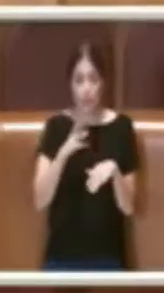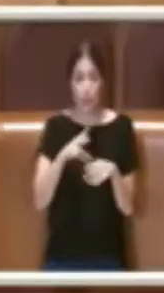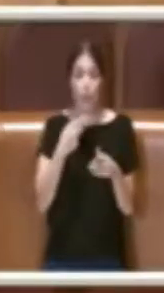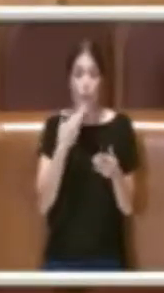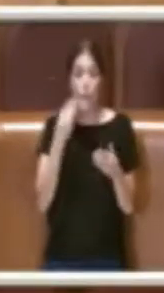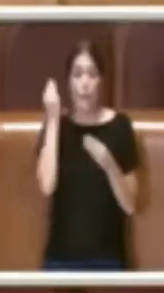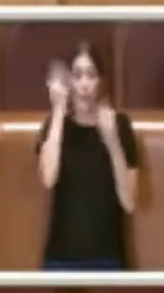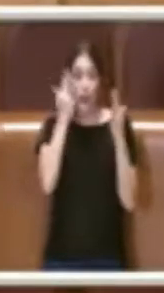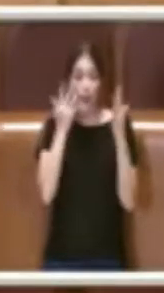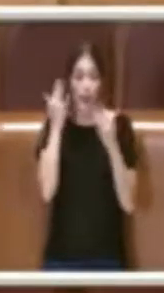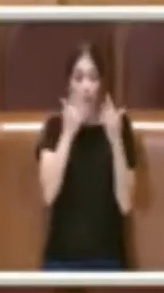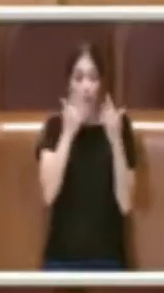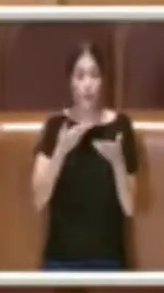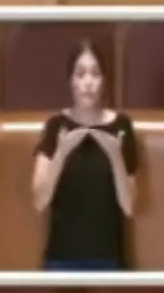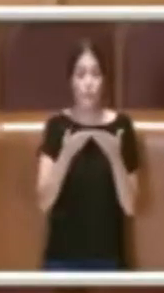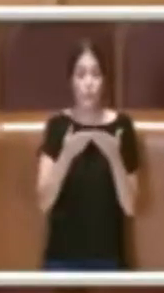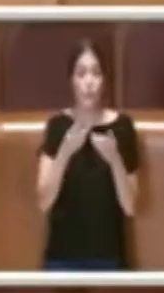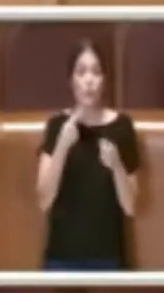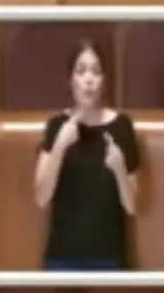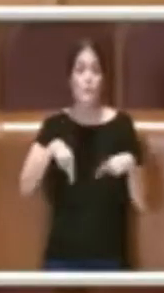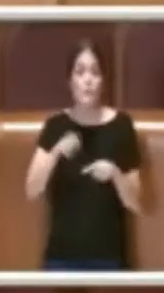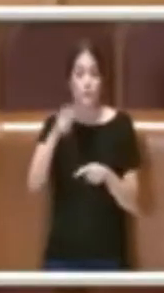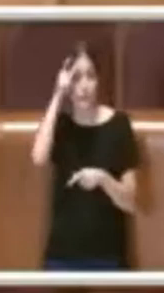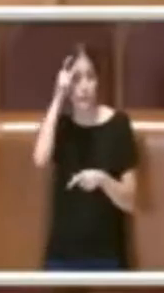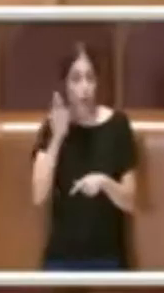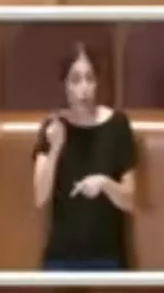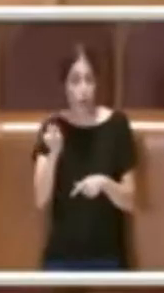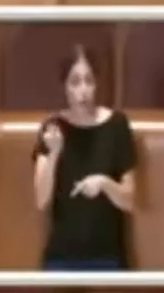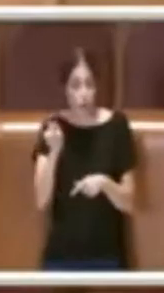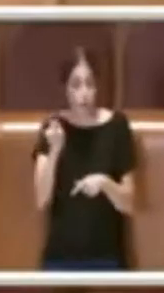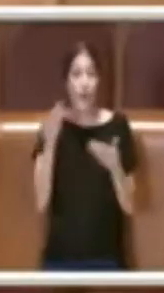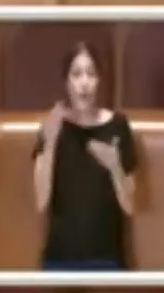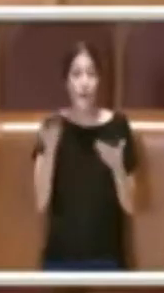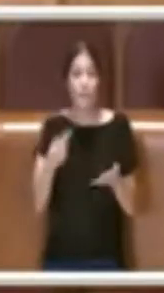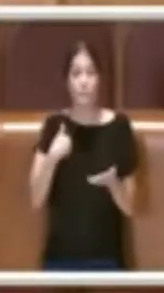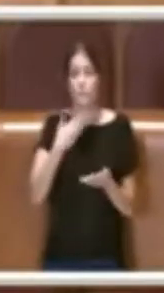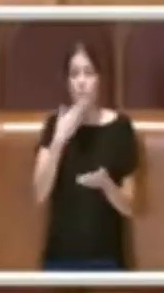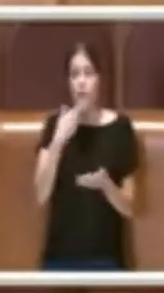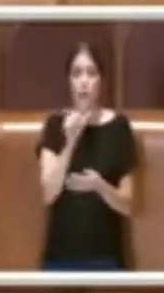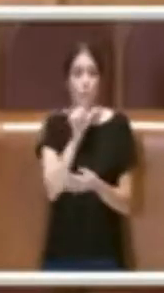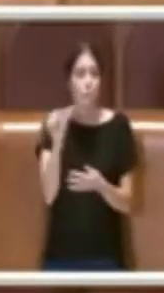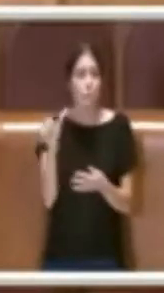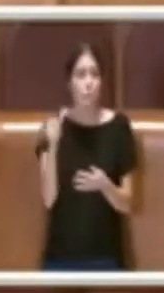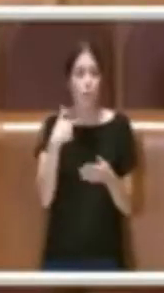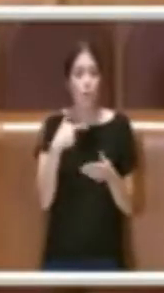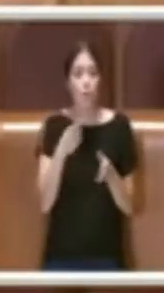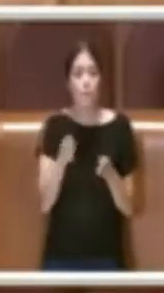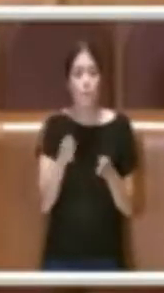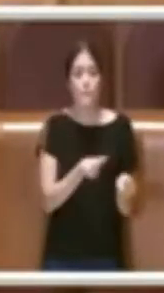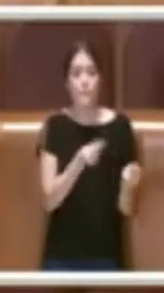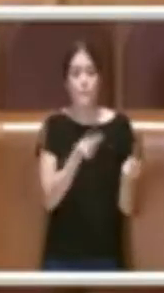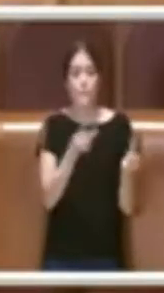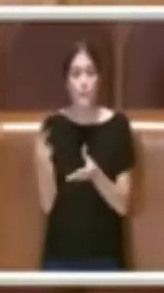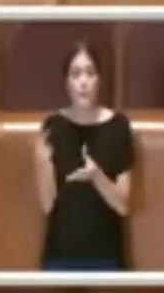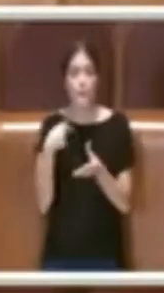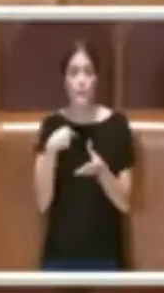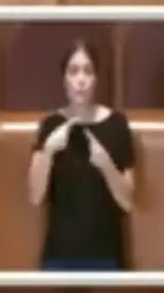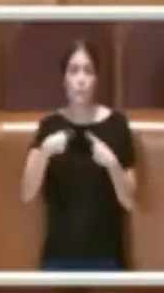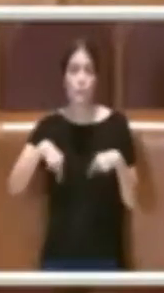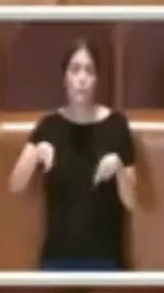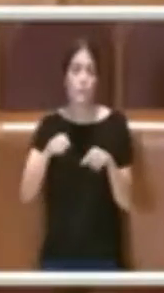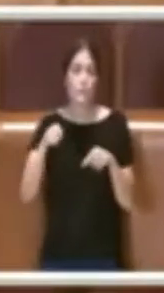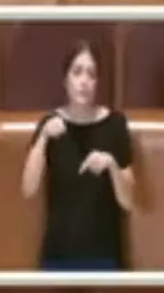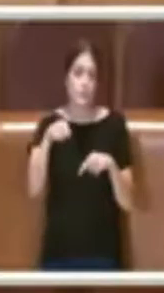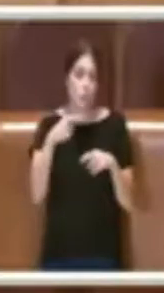favorevole del Consiglio di Stato quindi ora manca esclusivamente il passaggio in Consiglio di Ministri